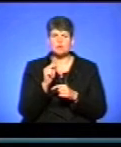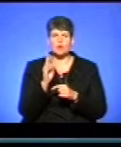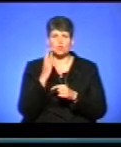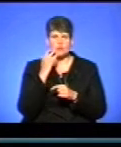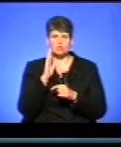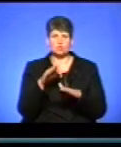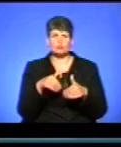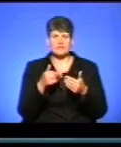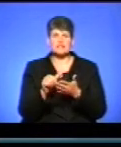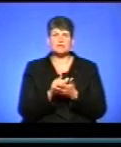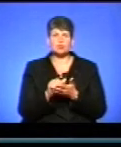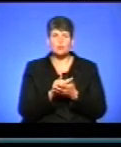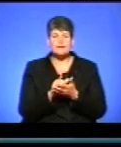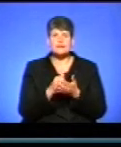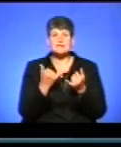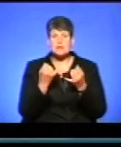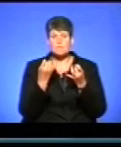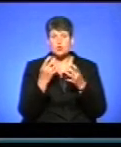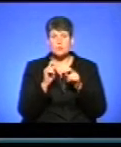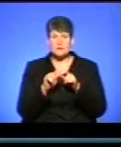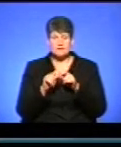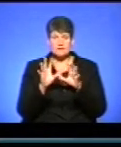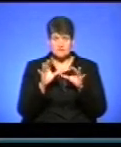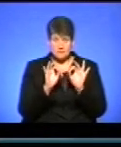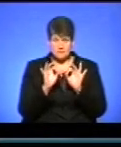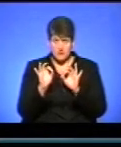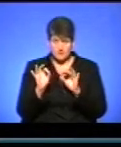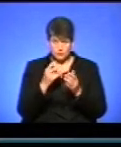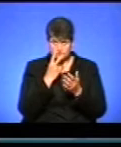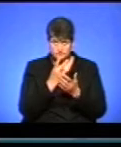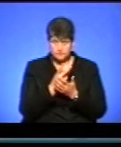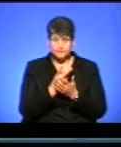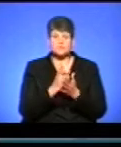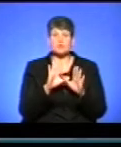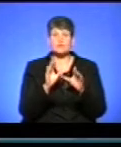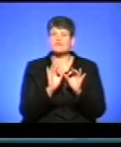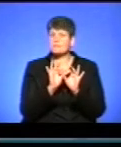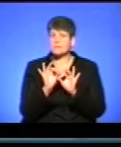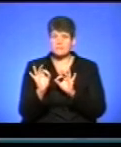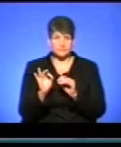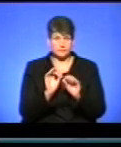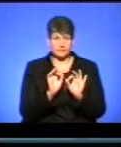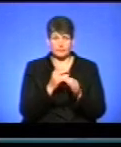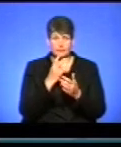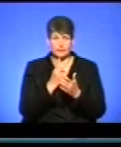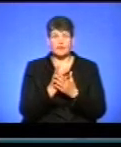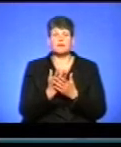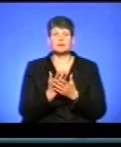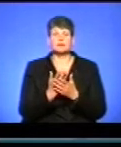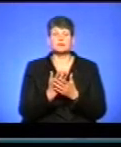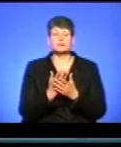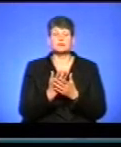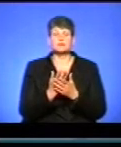подавати документи. А зараз просто перевірити, чи все правильно і коректно відображається. Якщо все правильно і коректно відображається, відповідно,